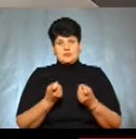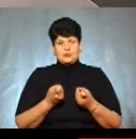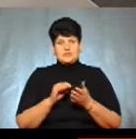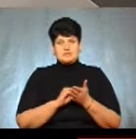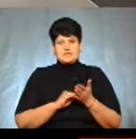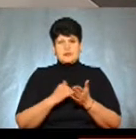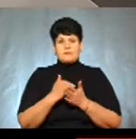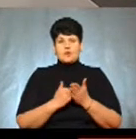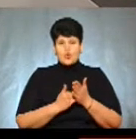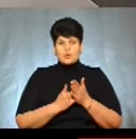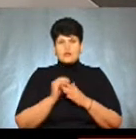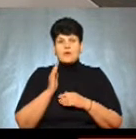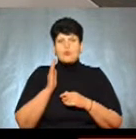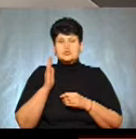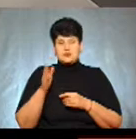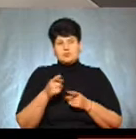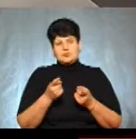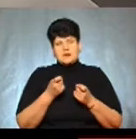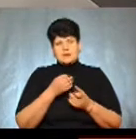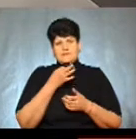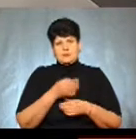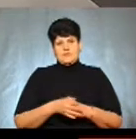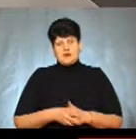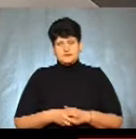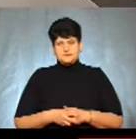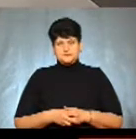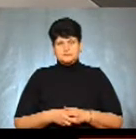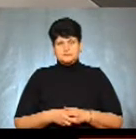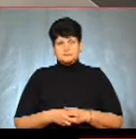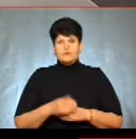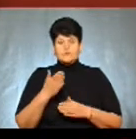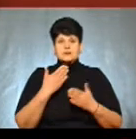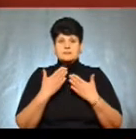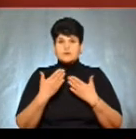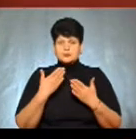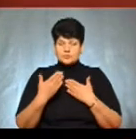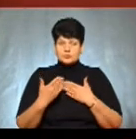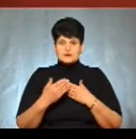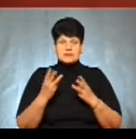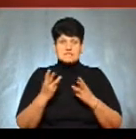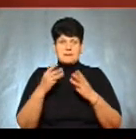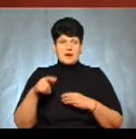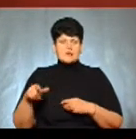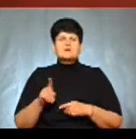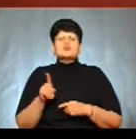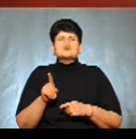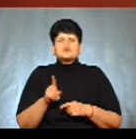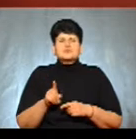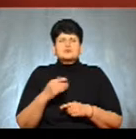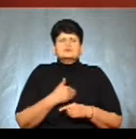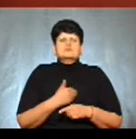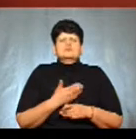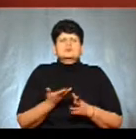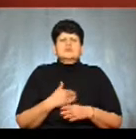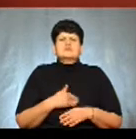скласти протокол, де по-дальшому він буде притягнути до відповідальності. От ви спілкуєтеся з паліями, що їх мотивує на такі дії?